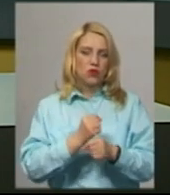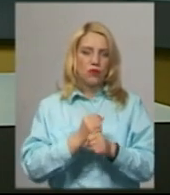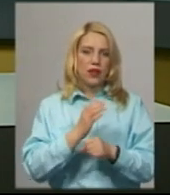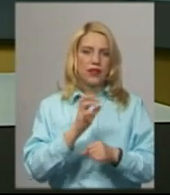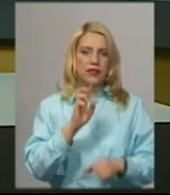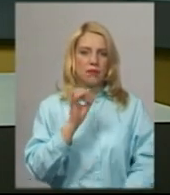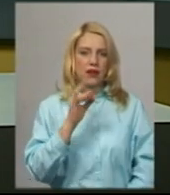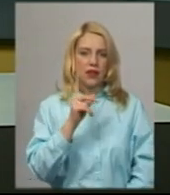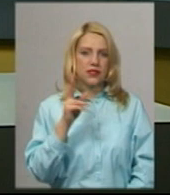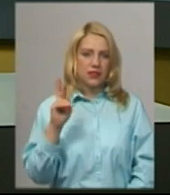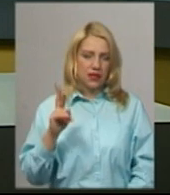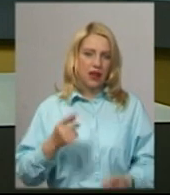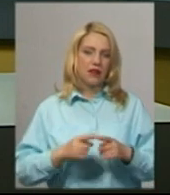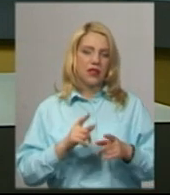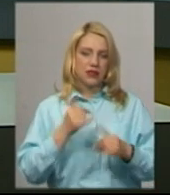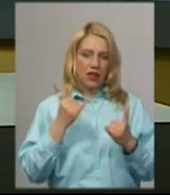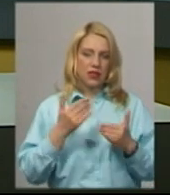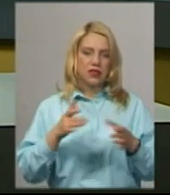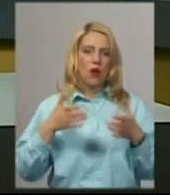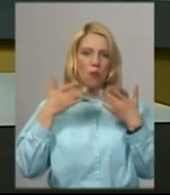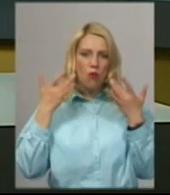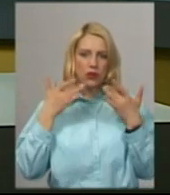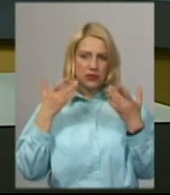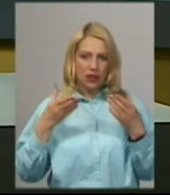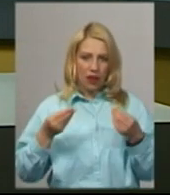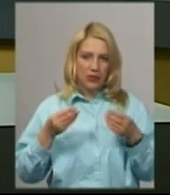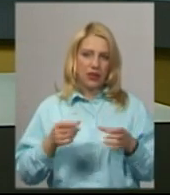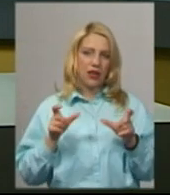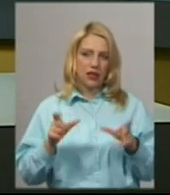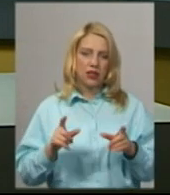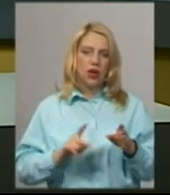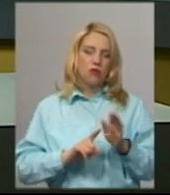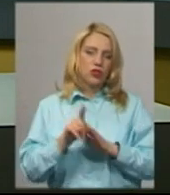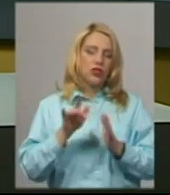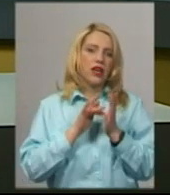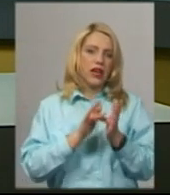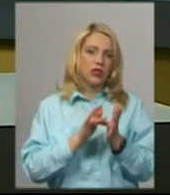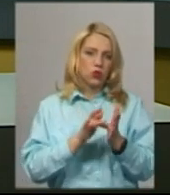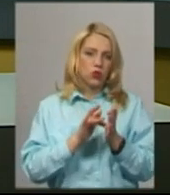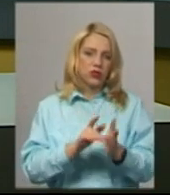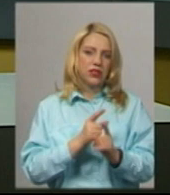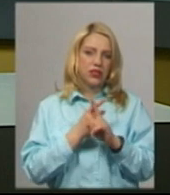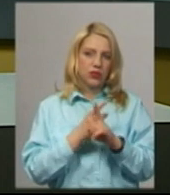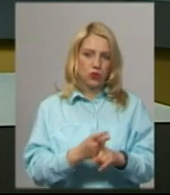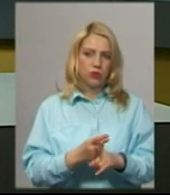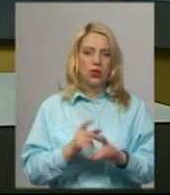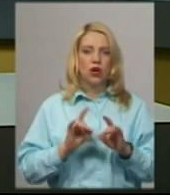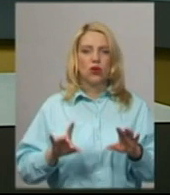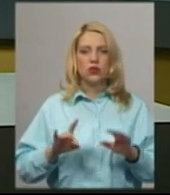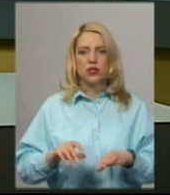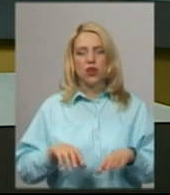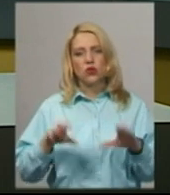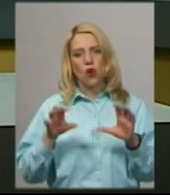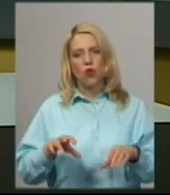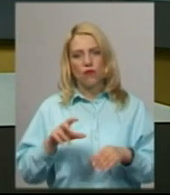Наразі з поспалабленням карантину починають надходити запити на екскурсовий супровід. Каже голова правління ліги екскурсоводів